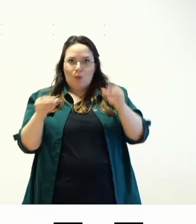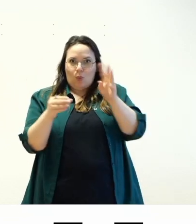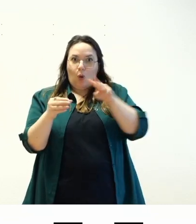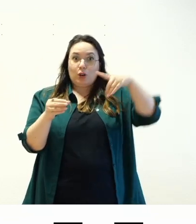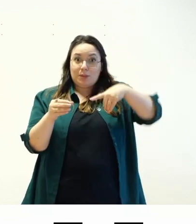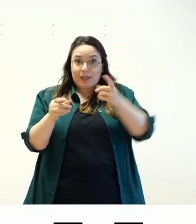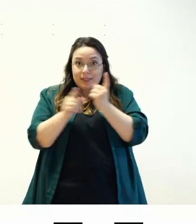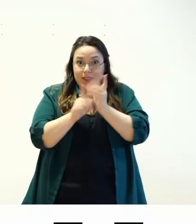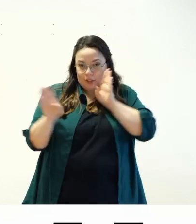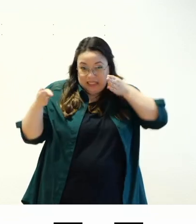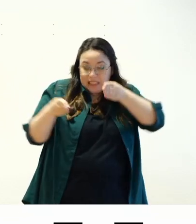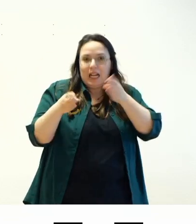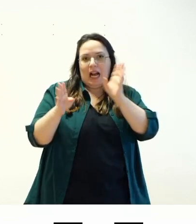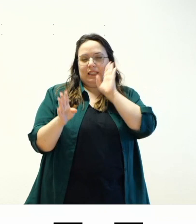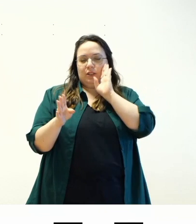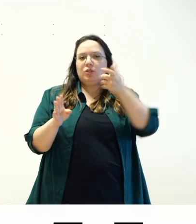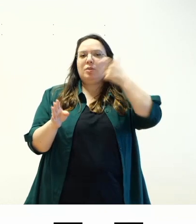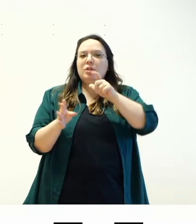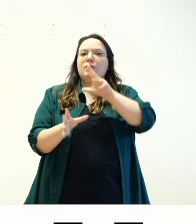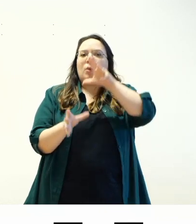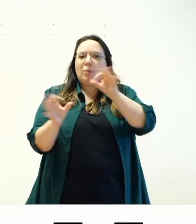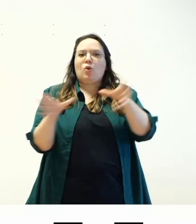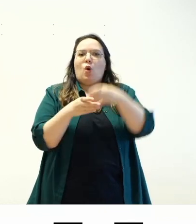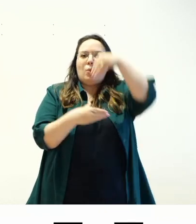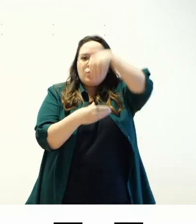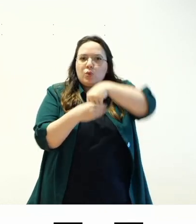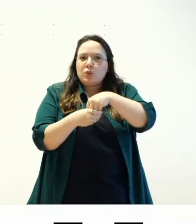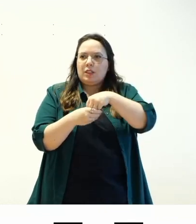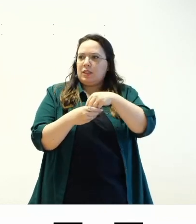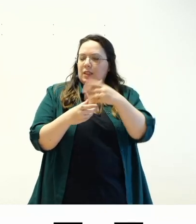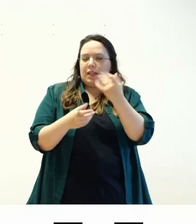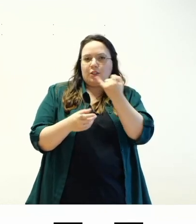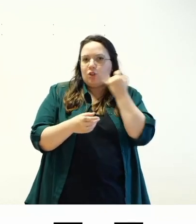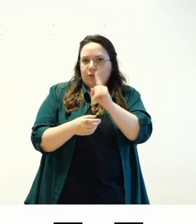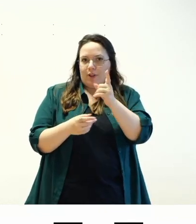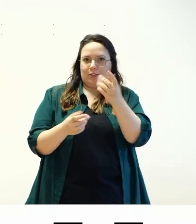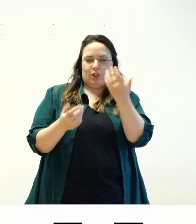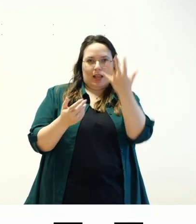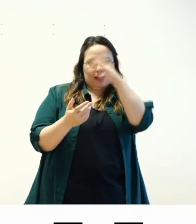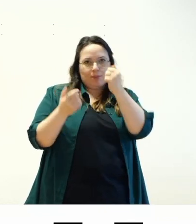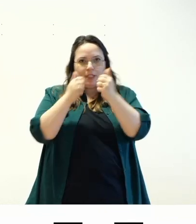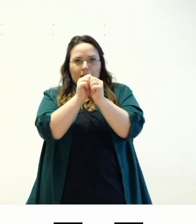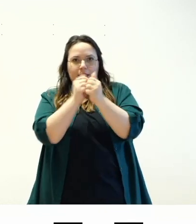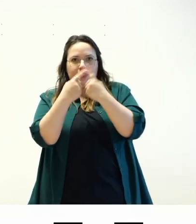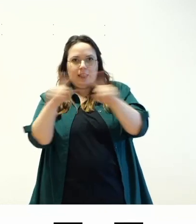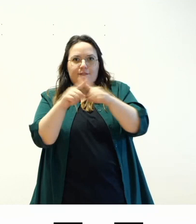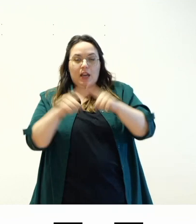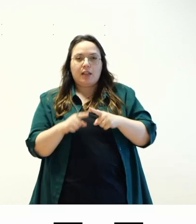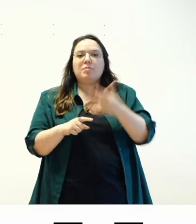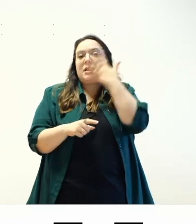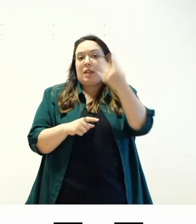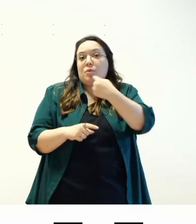semplice neanche per chi all'interno della community magari riuscire a distinguere tutte queste cose perlomeno a me qualche anno fa non era